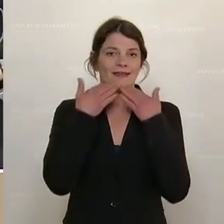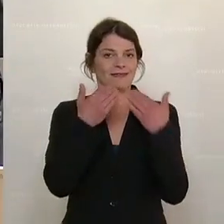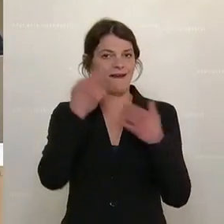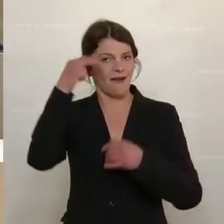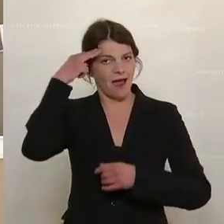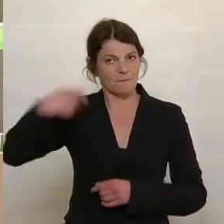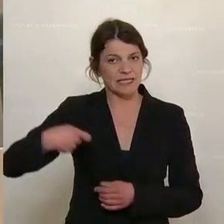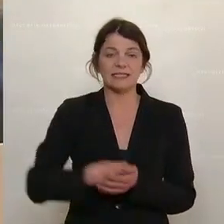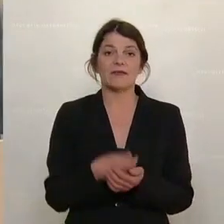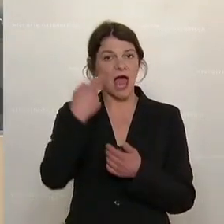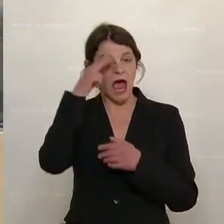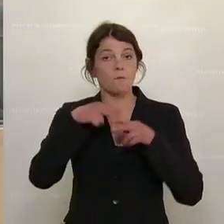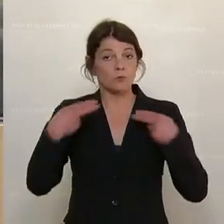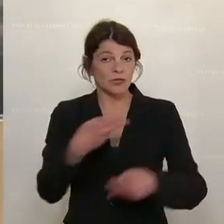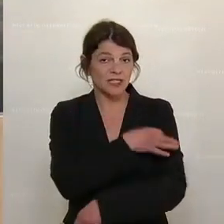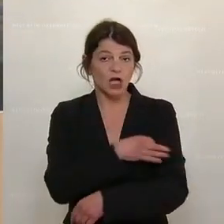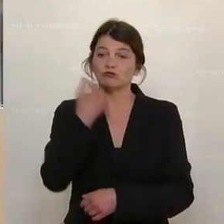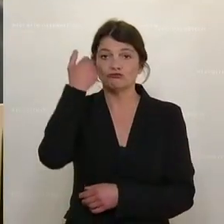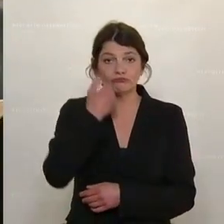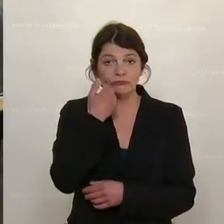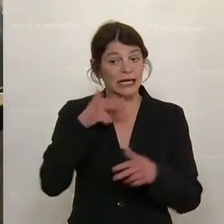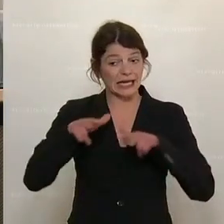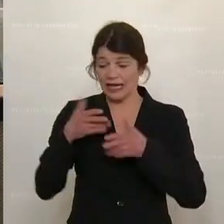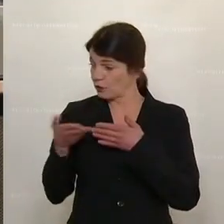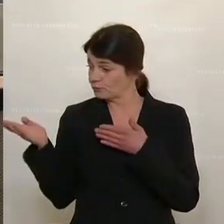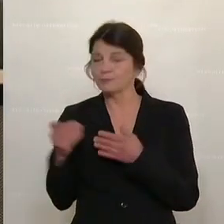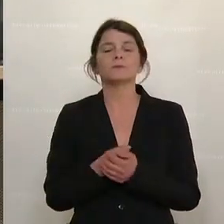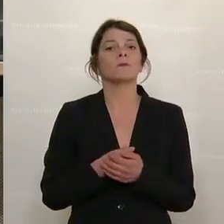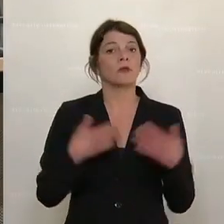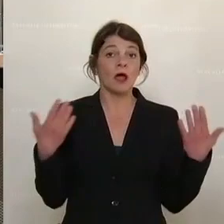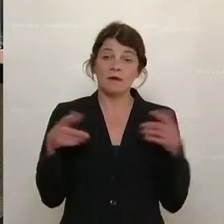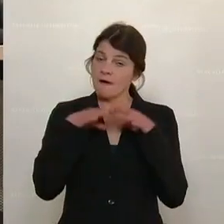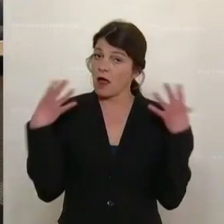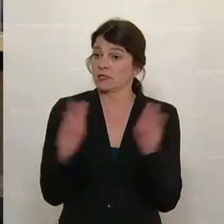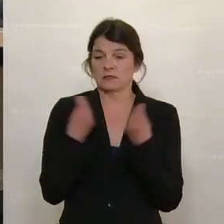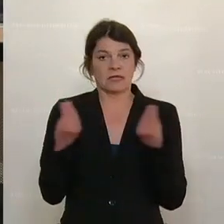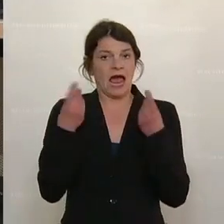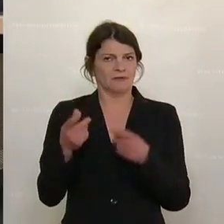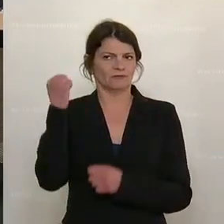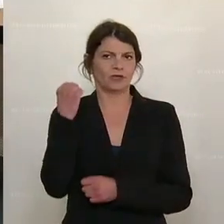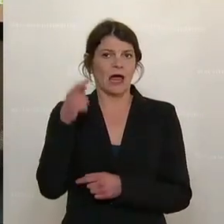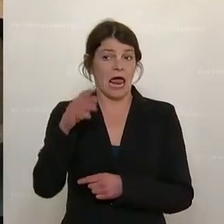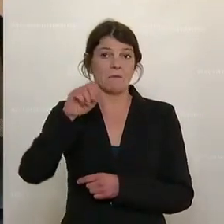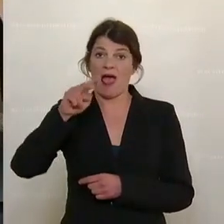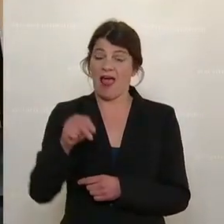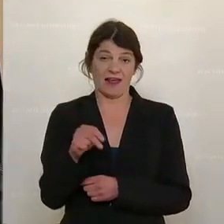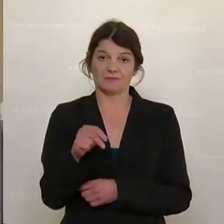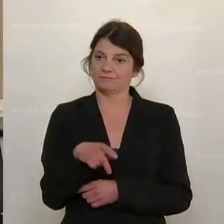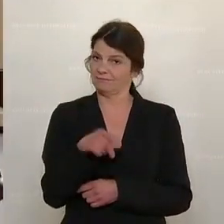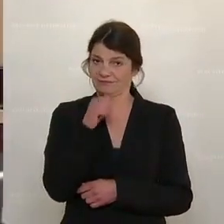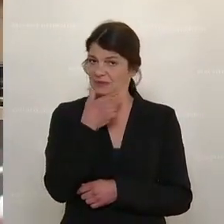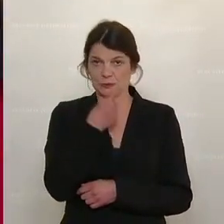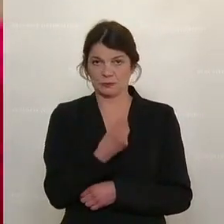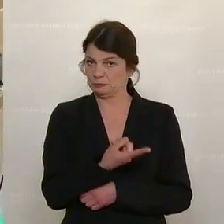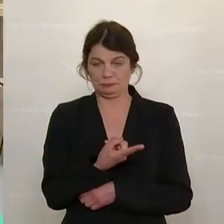Peter Wurm, FPÖ, setzt fort. ...regierung. Ja, die ganze Geschichte in Steyr, MAN, ist natürlich kein Ruhmesblatt,